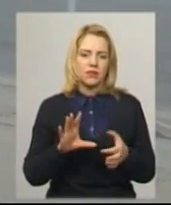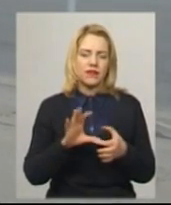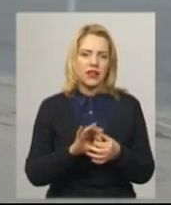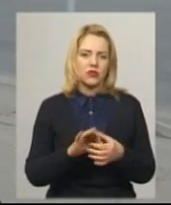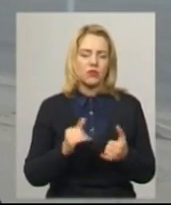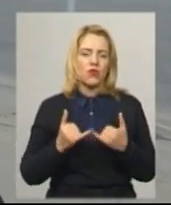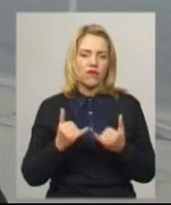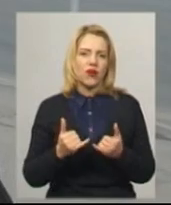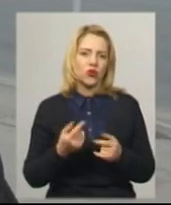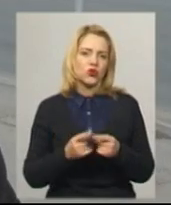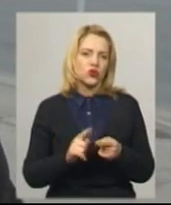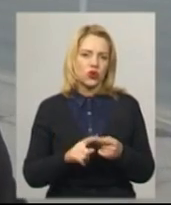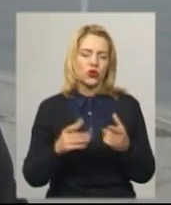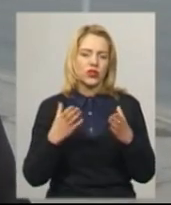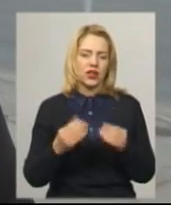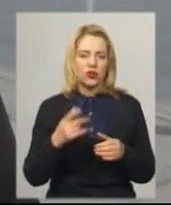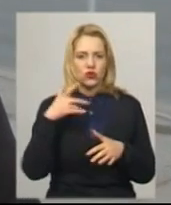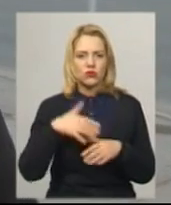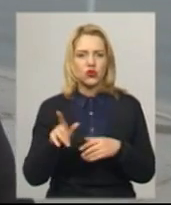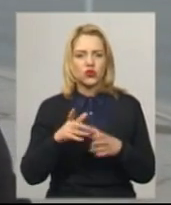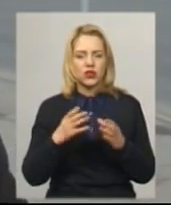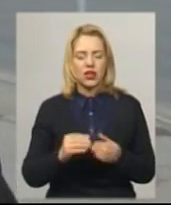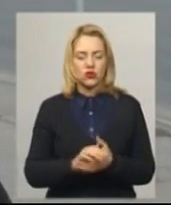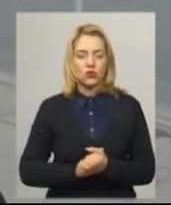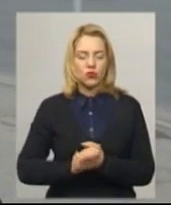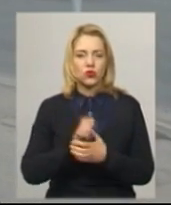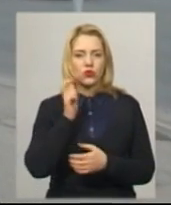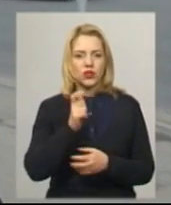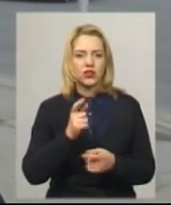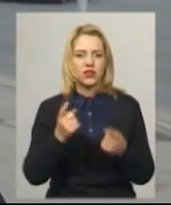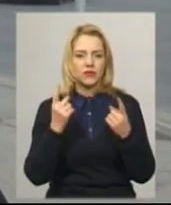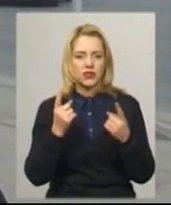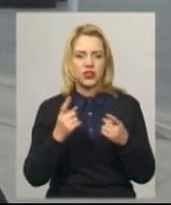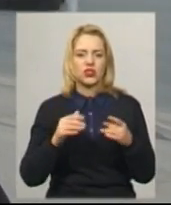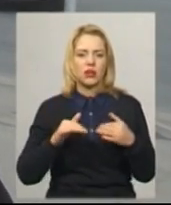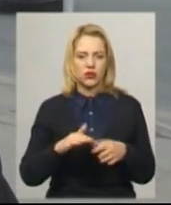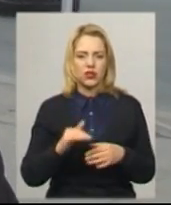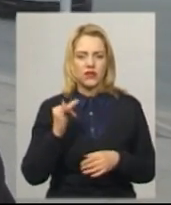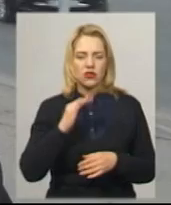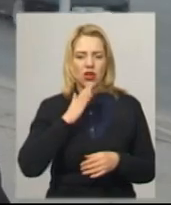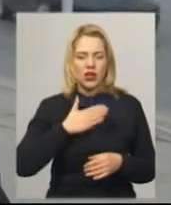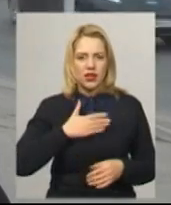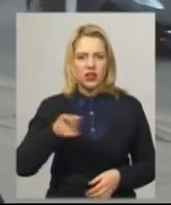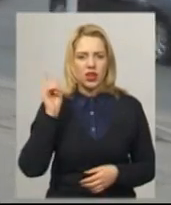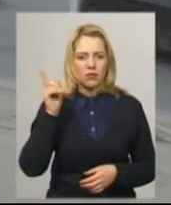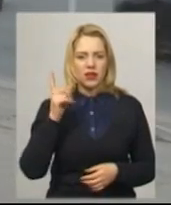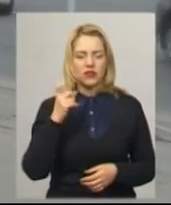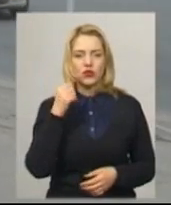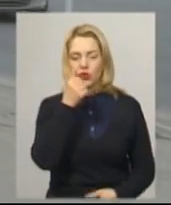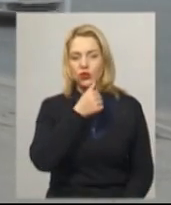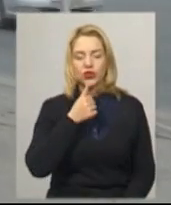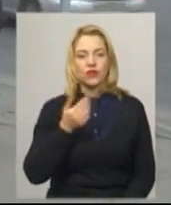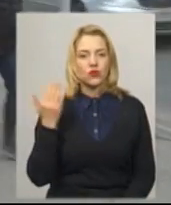цього дня. Вони розуміють, що День Соборності України означає висначну подію ще в історії наших предків. 100 років тому